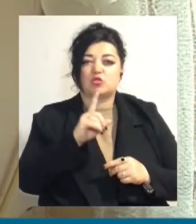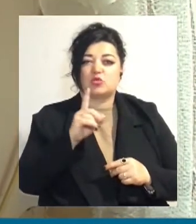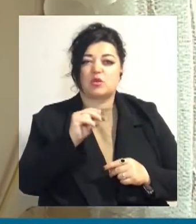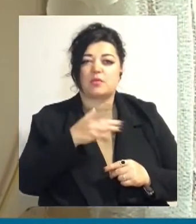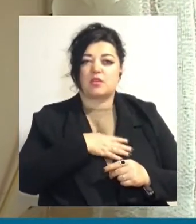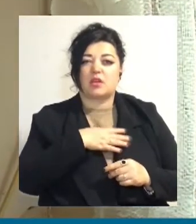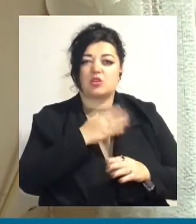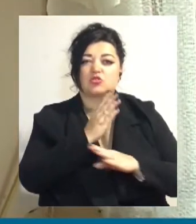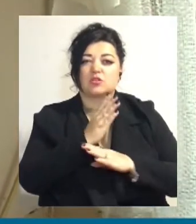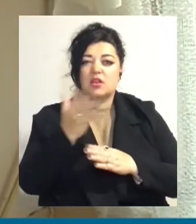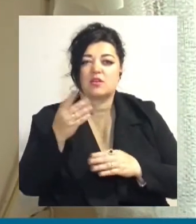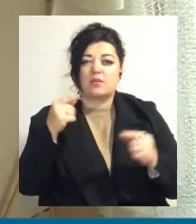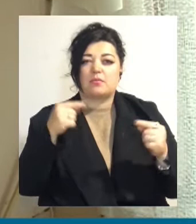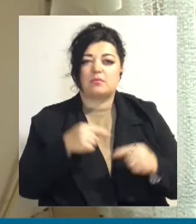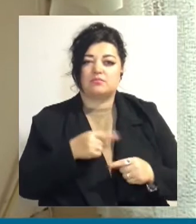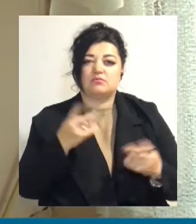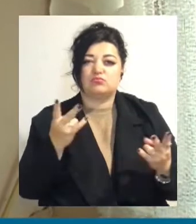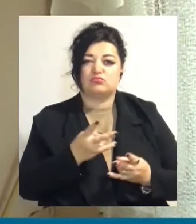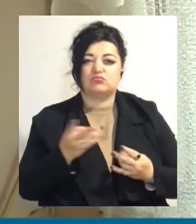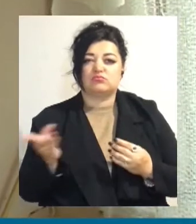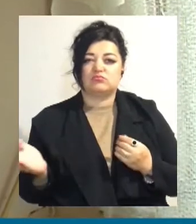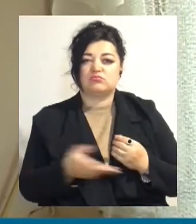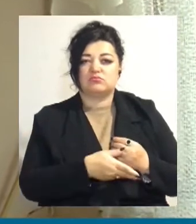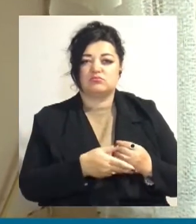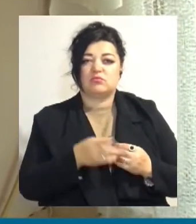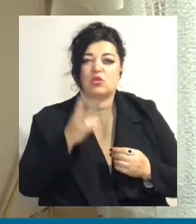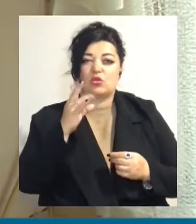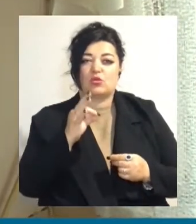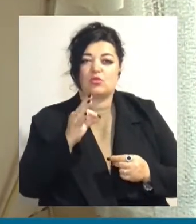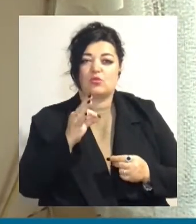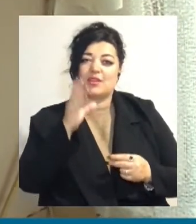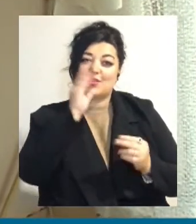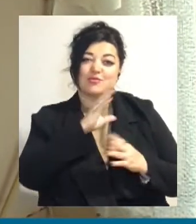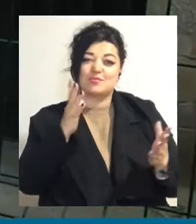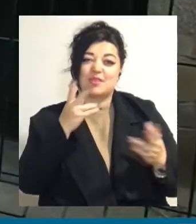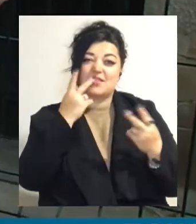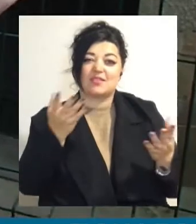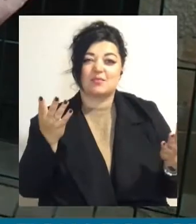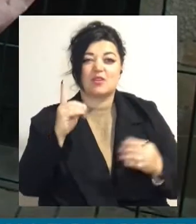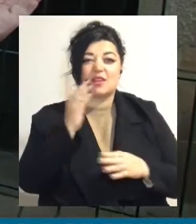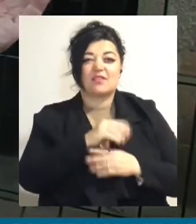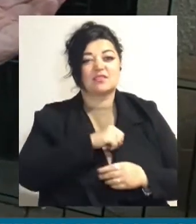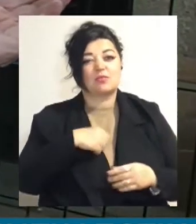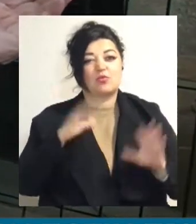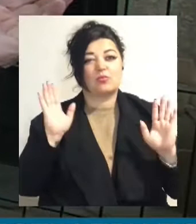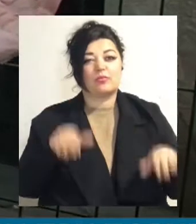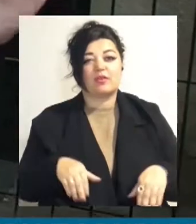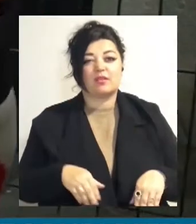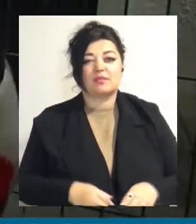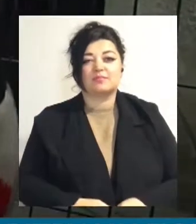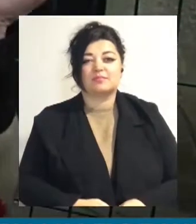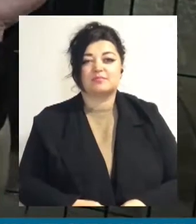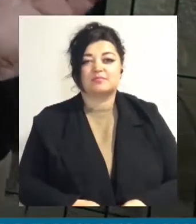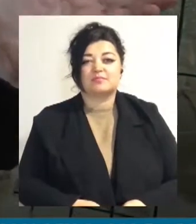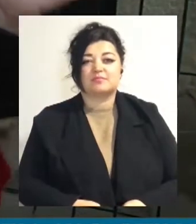підлежить сносу. Але, видімо, не успіли, тому що дерево упалося воно. Почалося тріщати, і